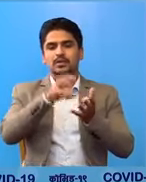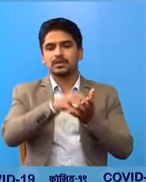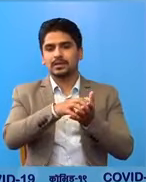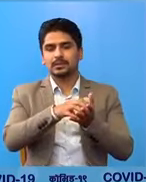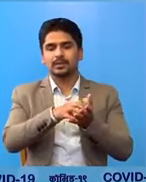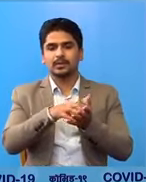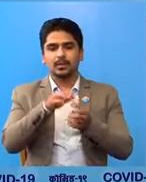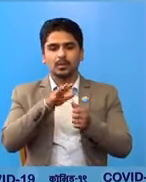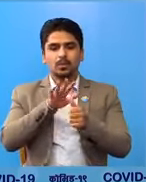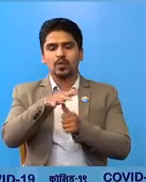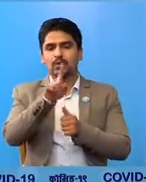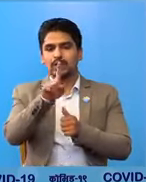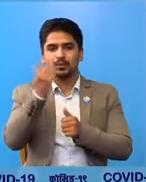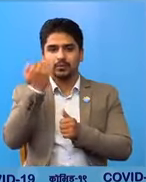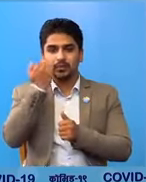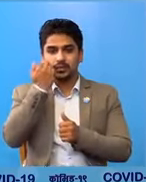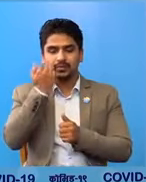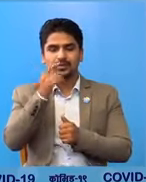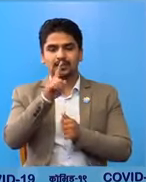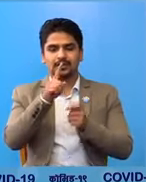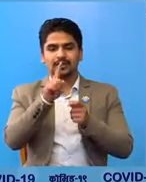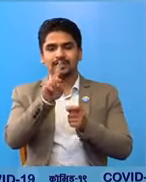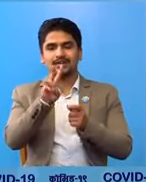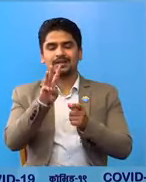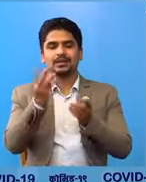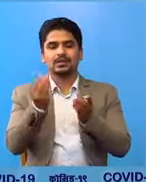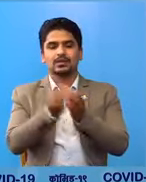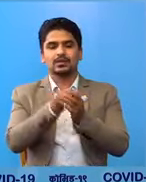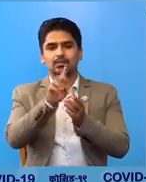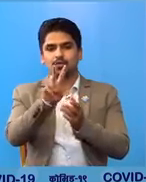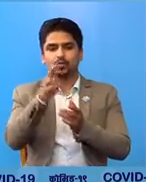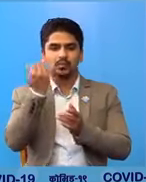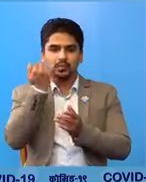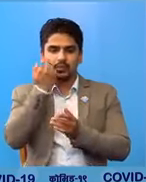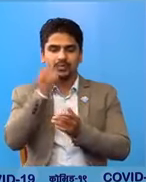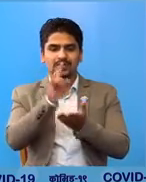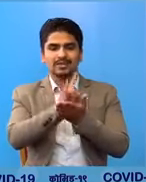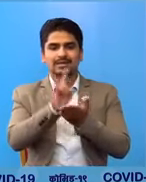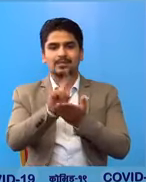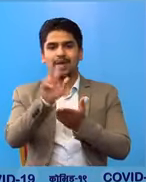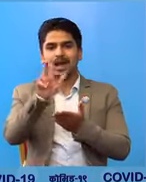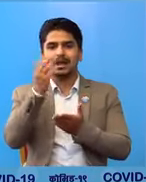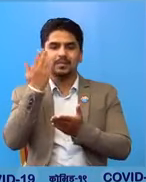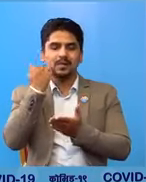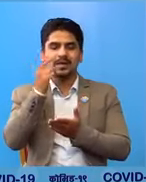,67,